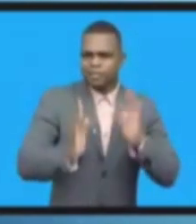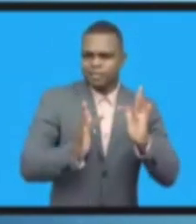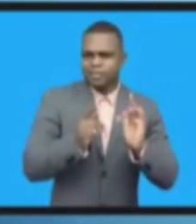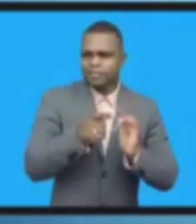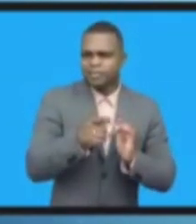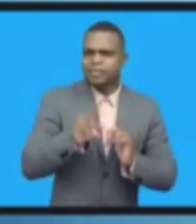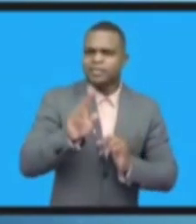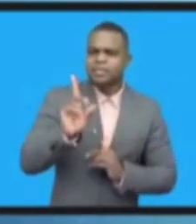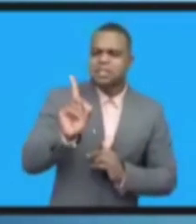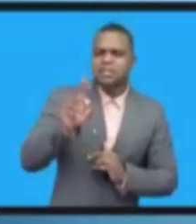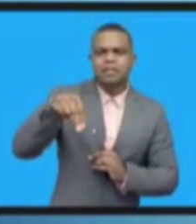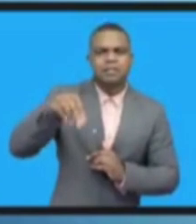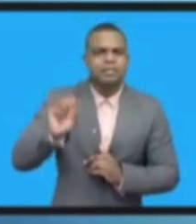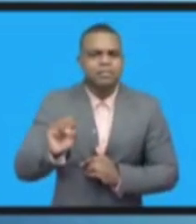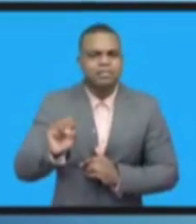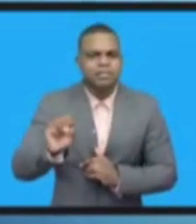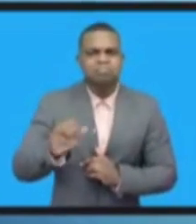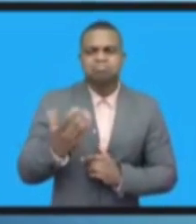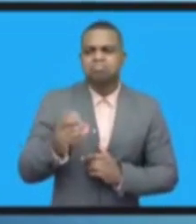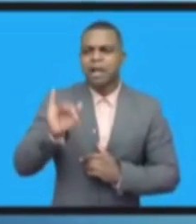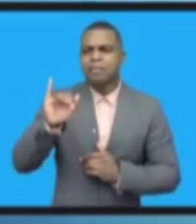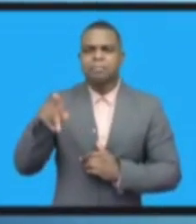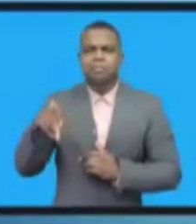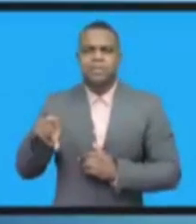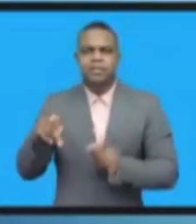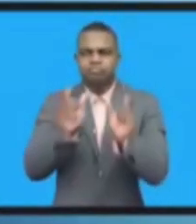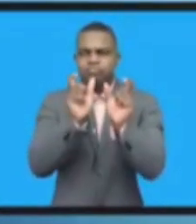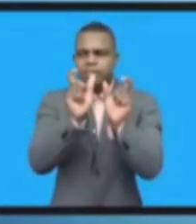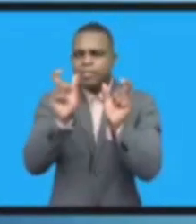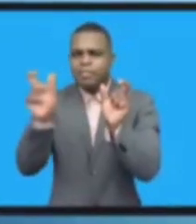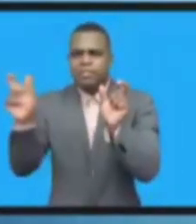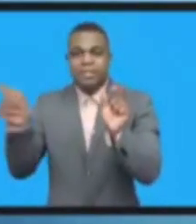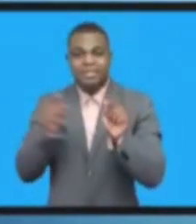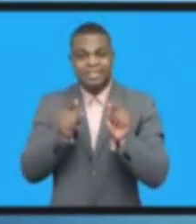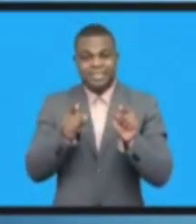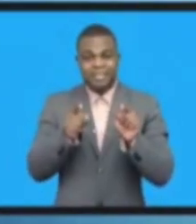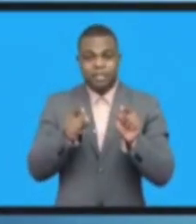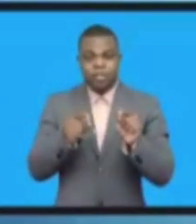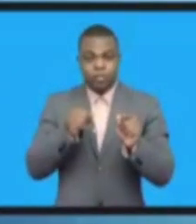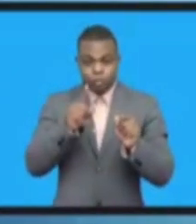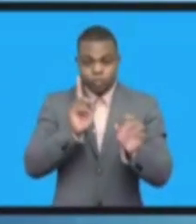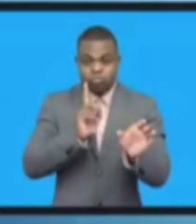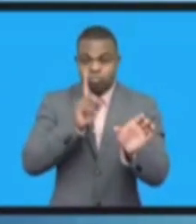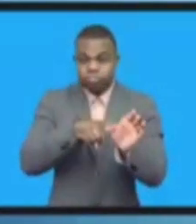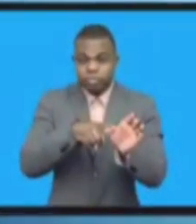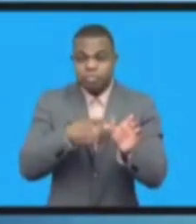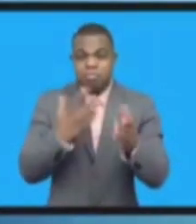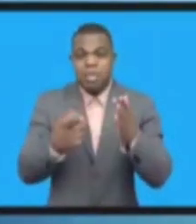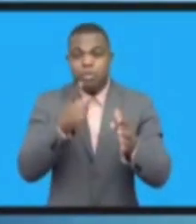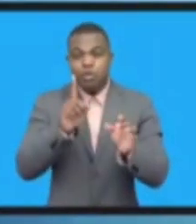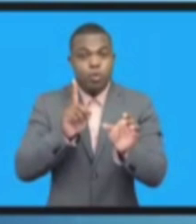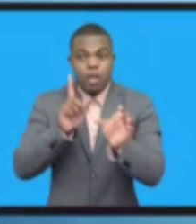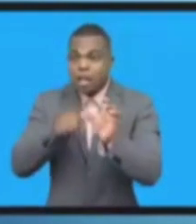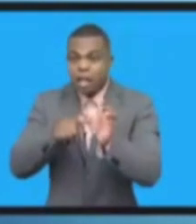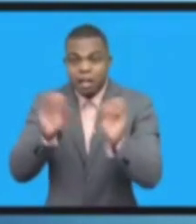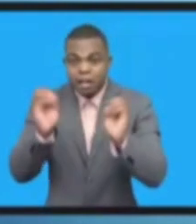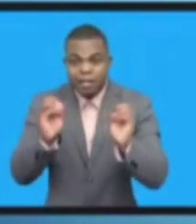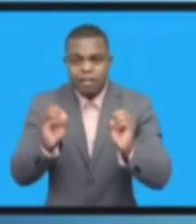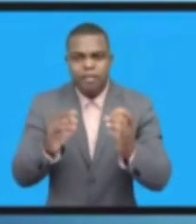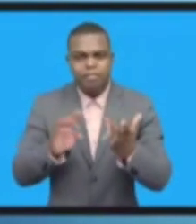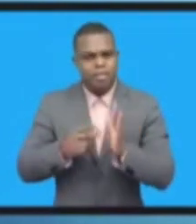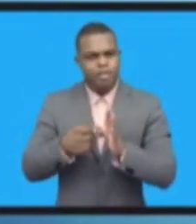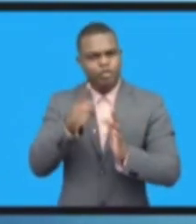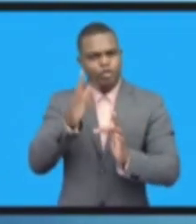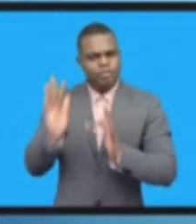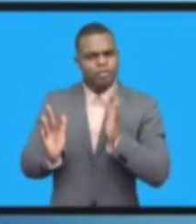получается, что вы вышли из интернета и оказались в чем-то компьютере. И интернет